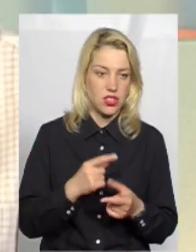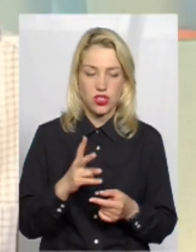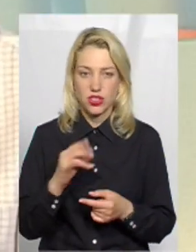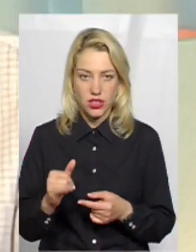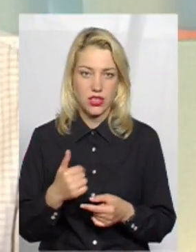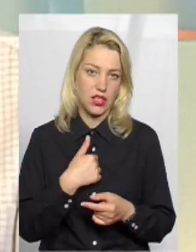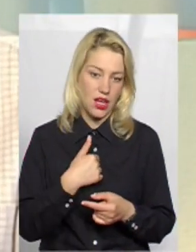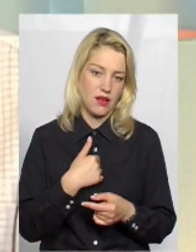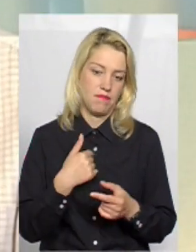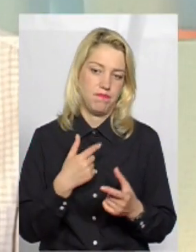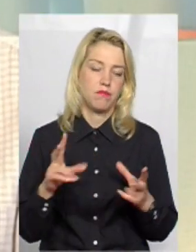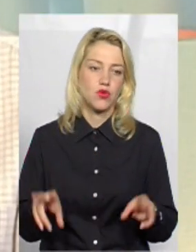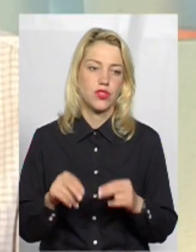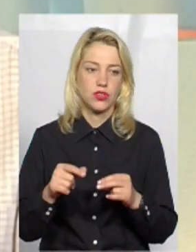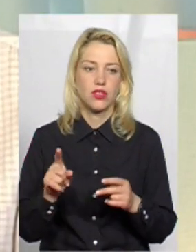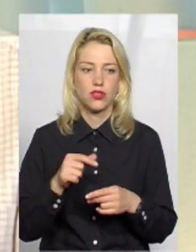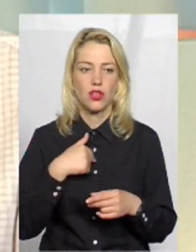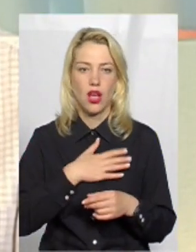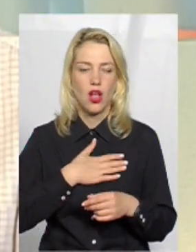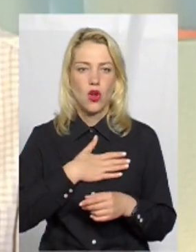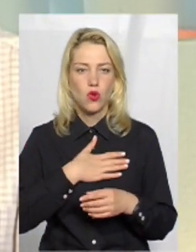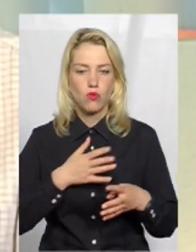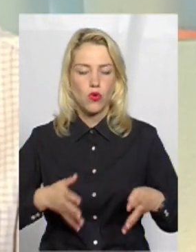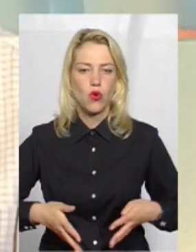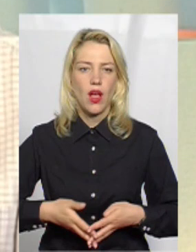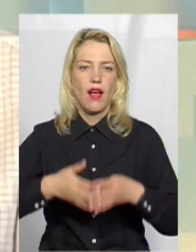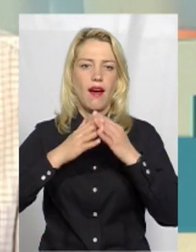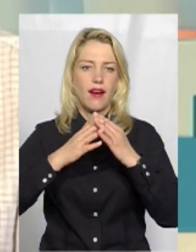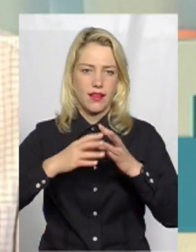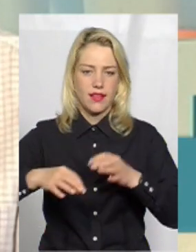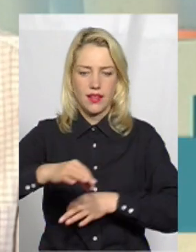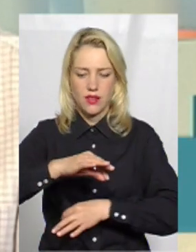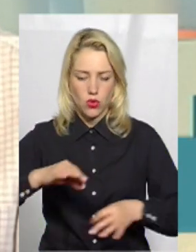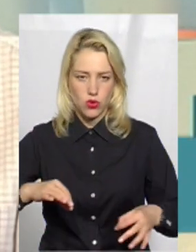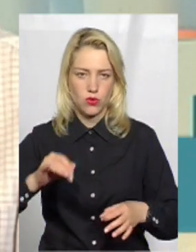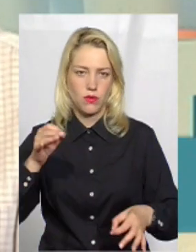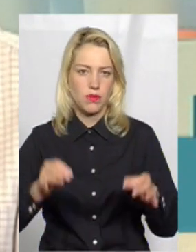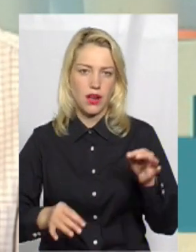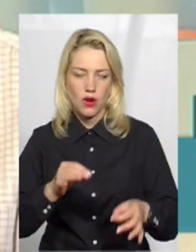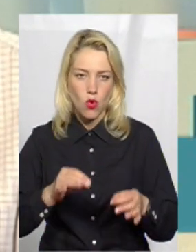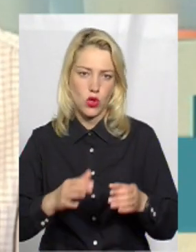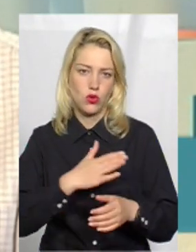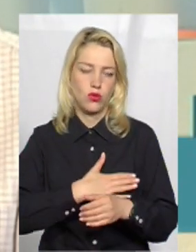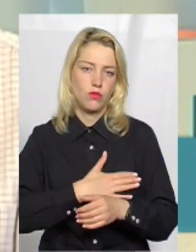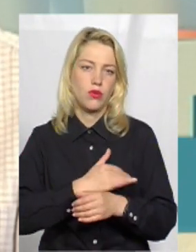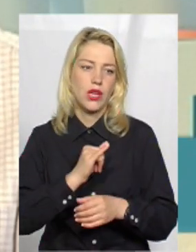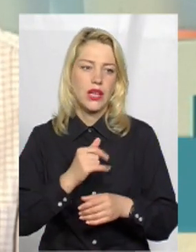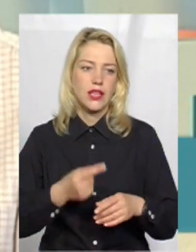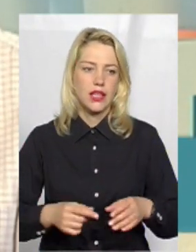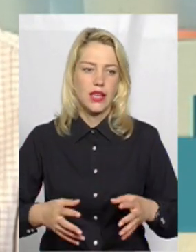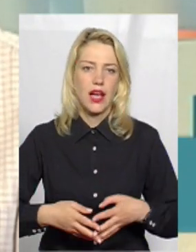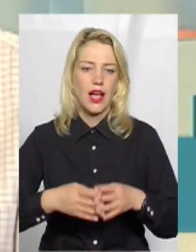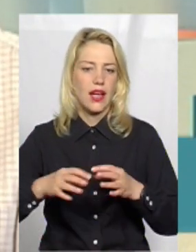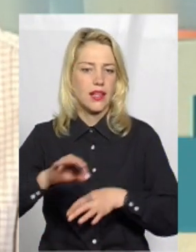Мені пощастило у тому розмінні, що я дуже люблю архітектуру, так, ну, звісно, природу теж і природню красу. Але ось